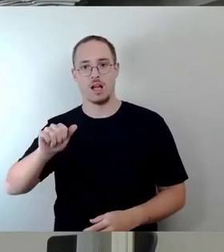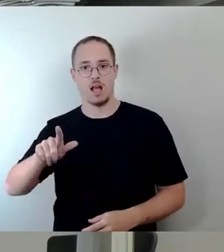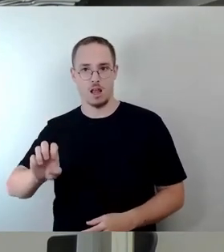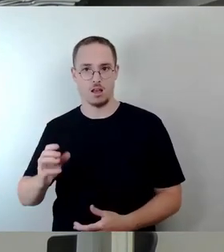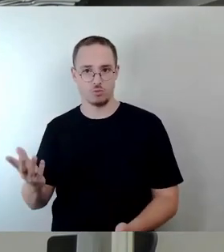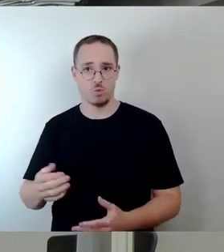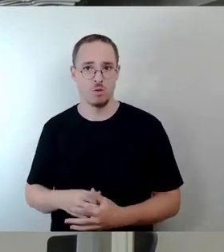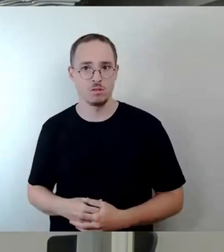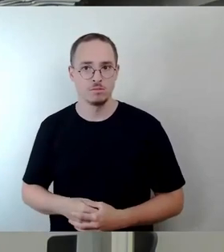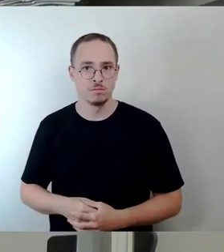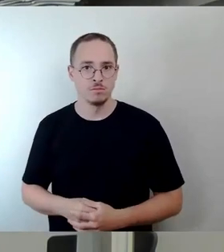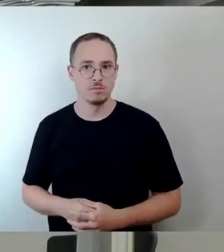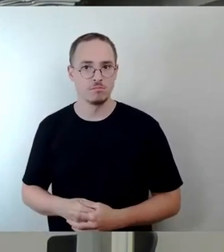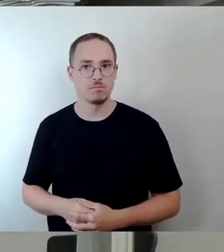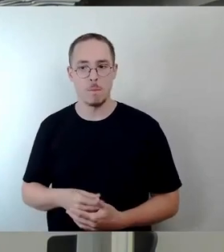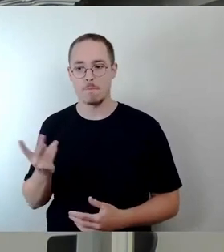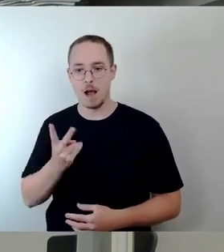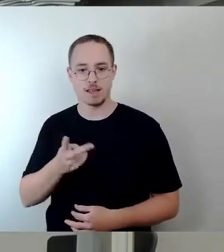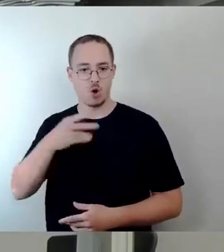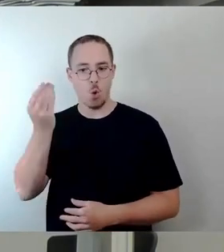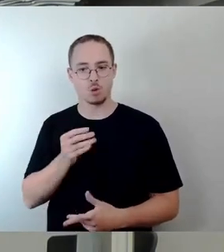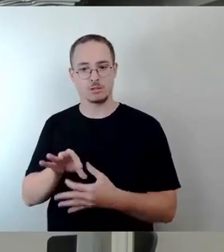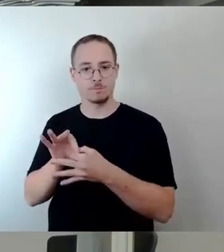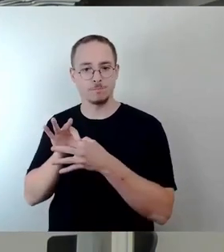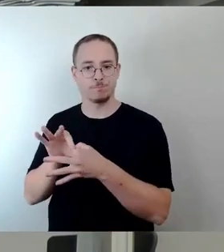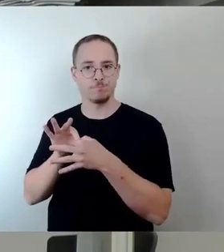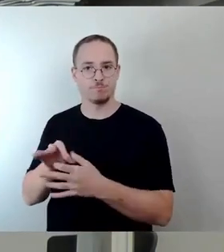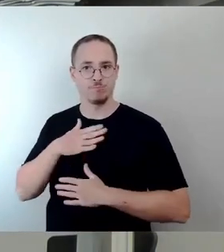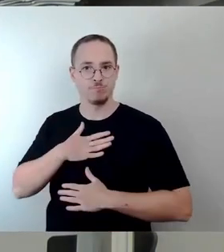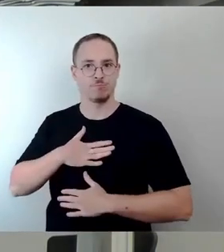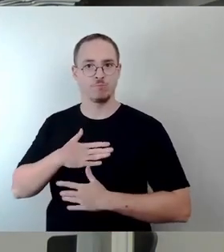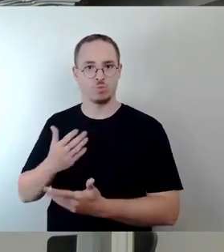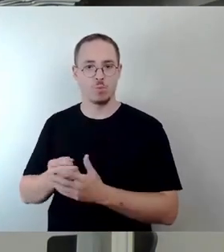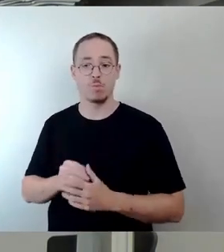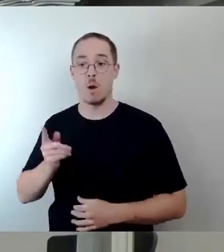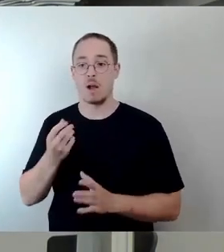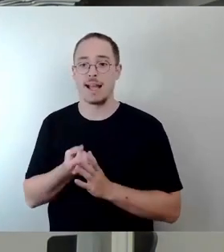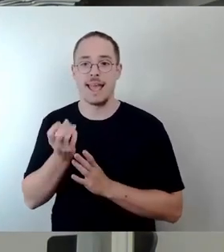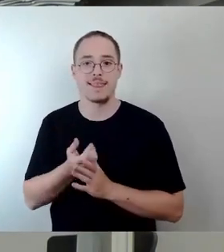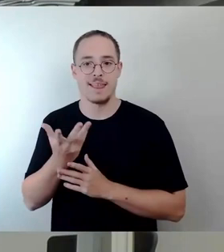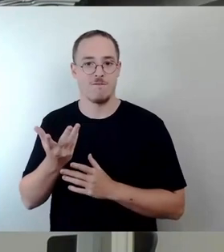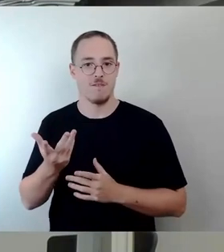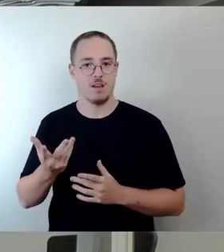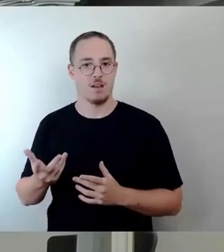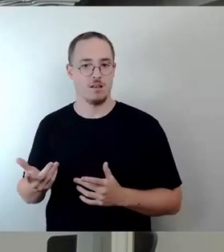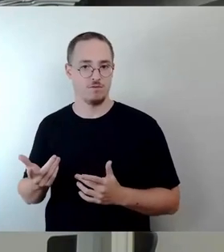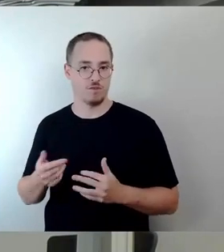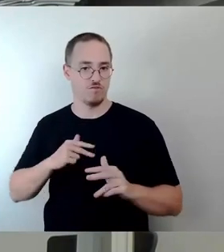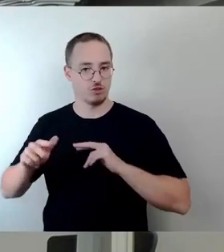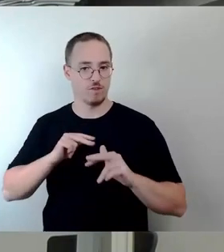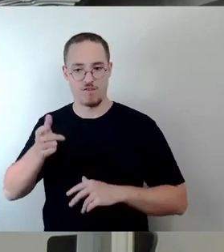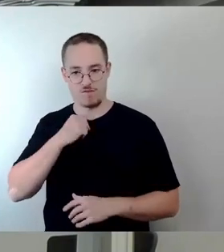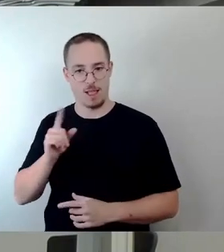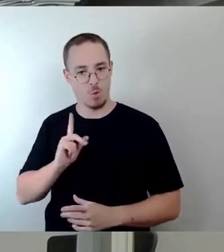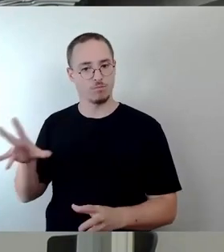zeitgenössischen Kunst in Dresden. Und es ist auch richtig, die Kreativwirtschaft einzubeziehen. Und wir werden heute auch noch hören, dass die CDU den Antrag stellt, dort weitere